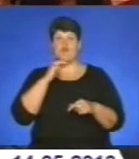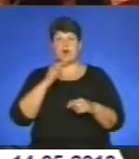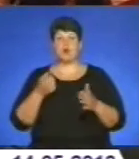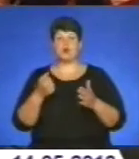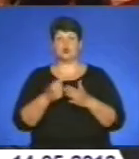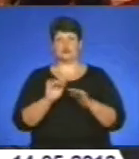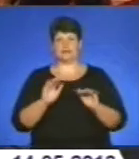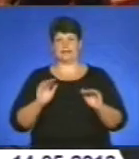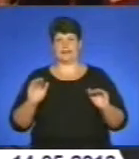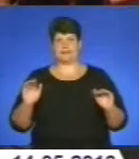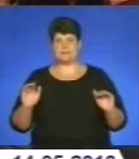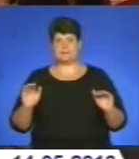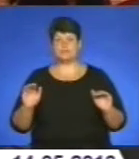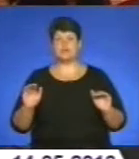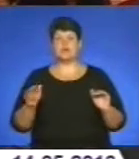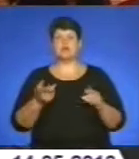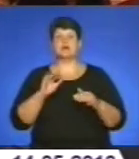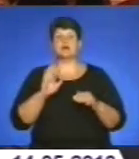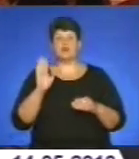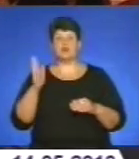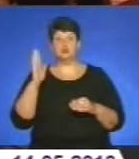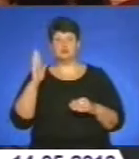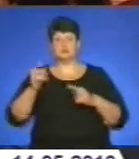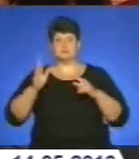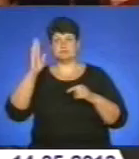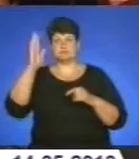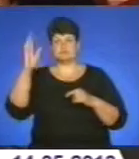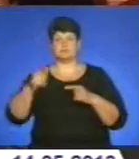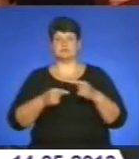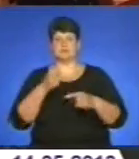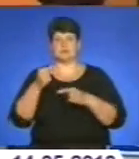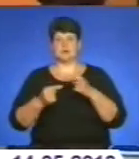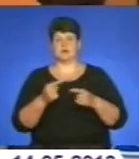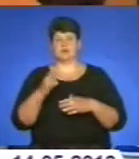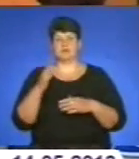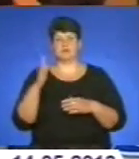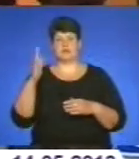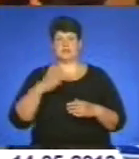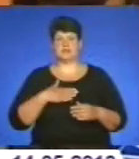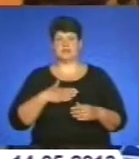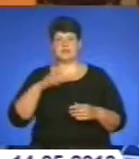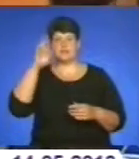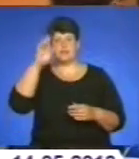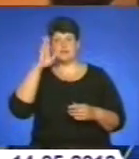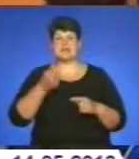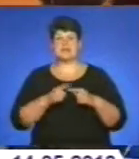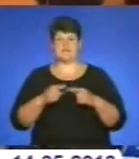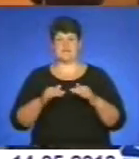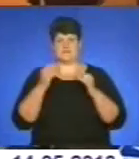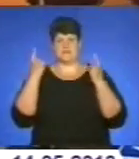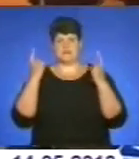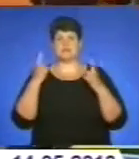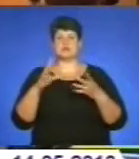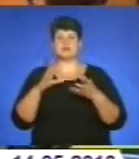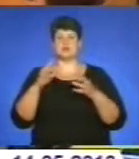дитини, дитини, яка буде будівничим надалі нашої держави. Це для нас досить високий результат, порівняно з